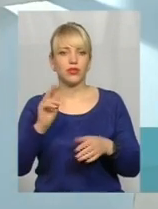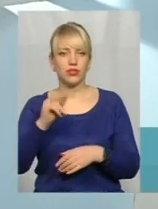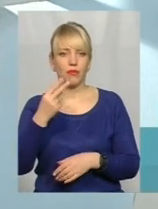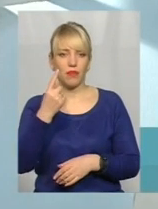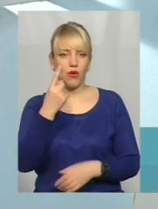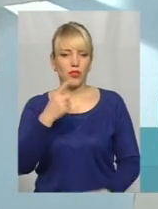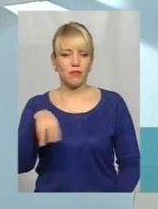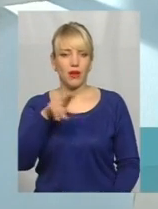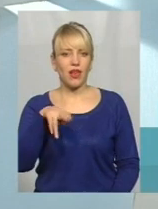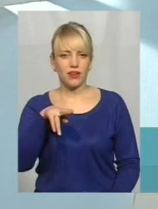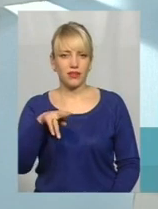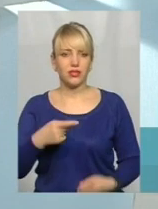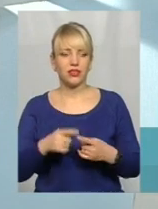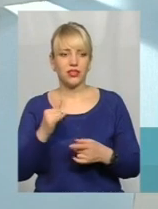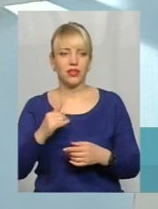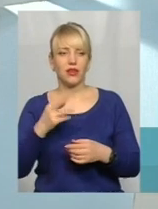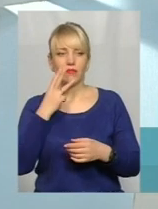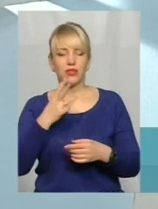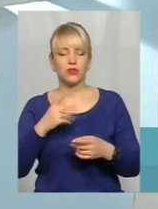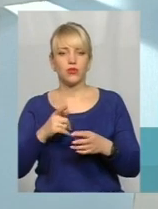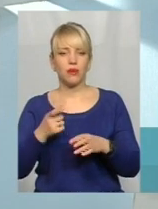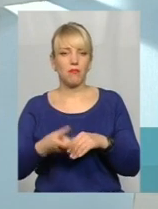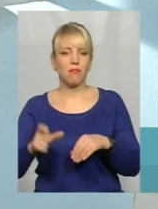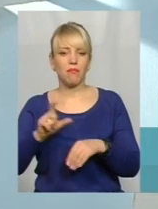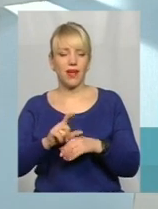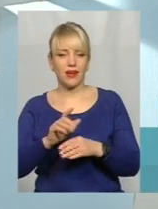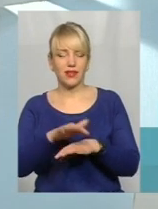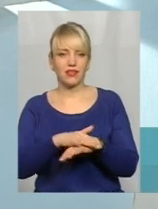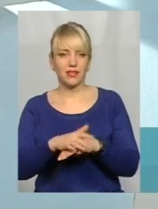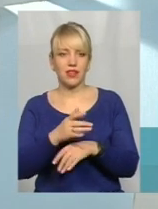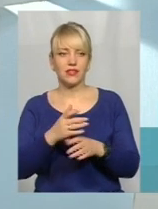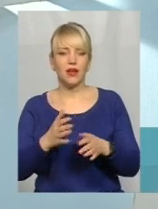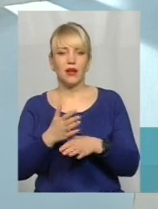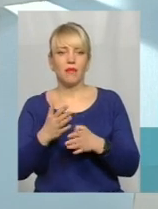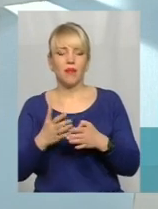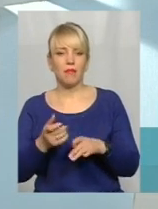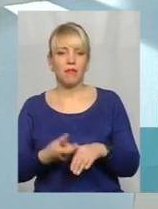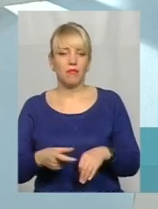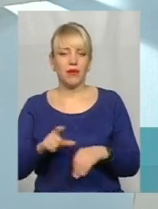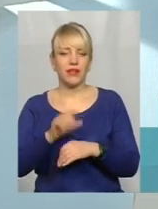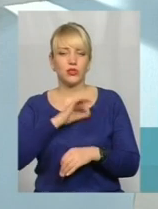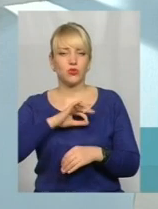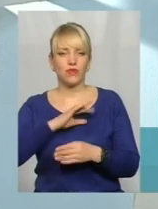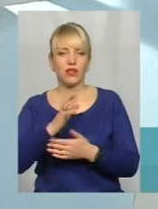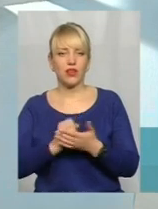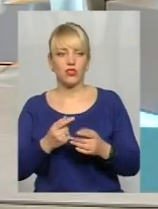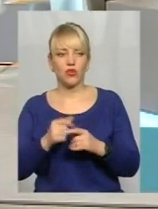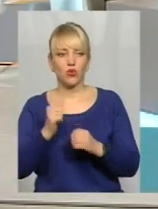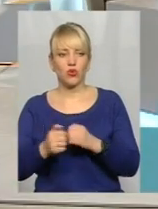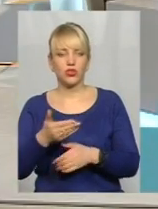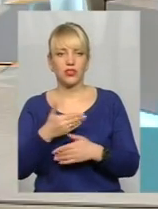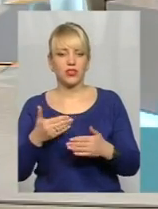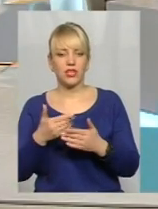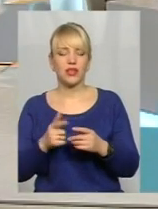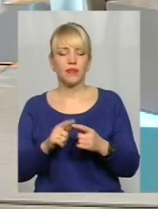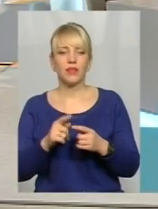і просто ми бачимо перенаселення і, відповідно, переспоживання ресурсів. І кожен сам собі має задати питання, а яким цей